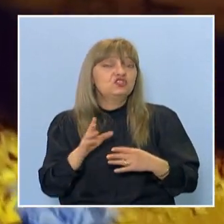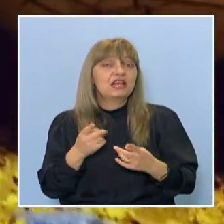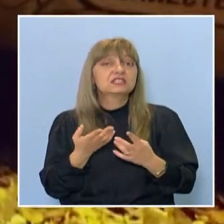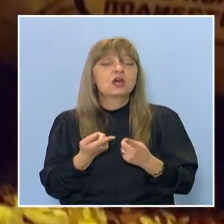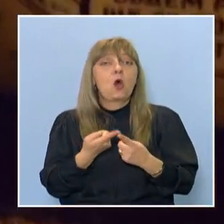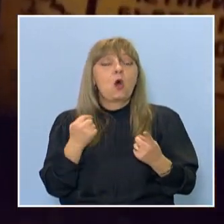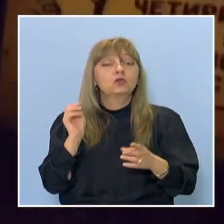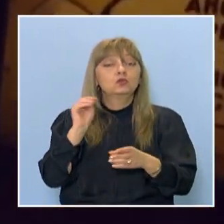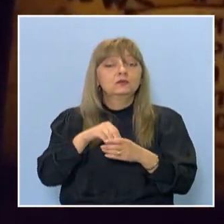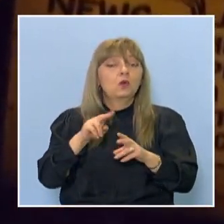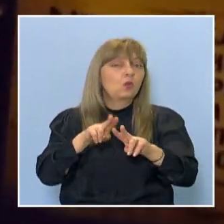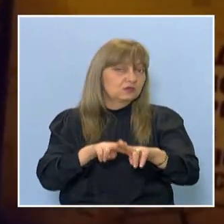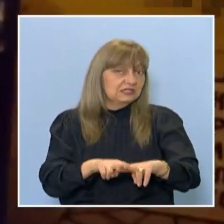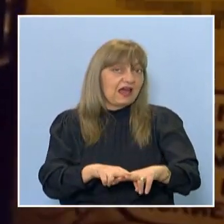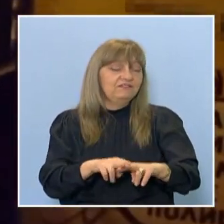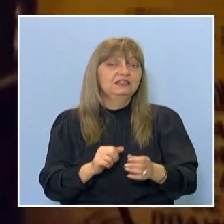остават.